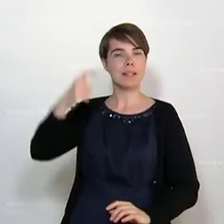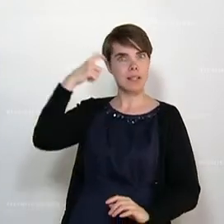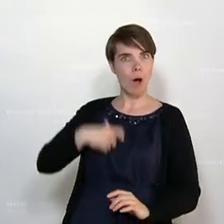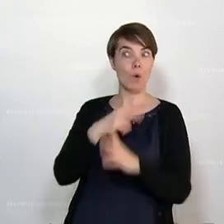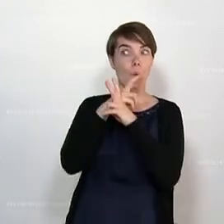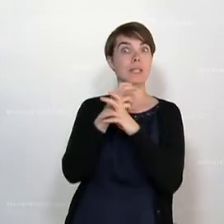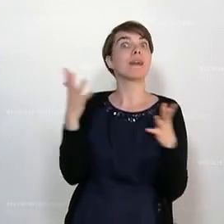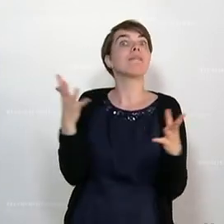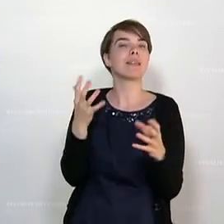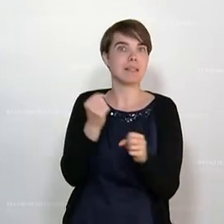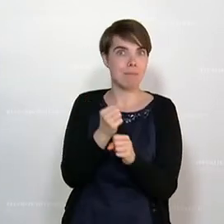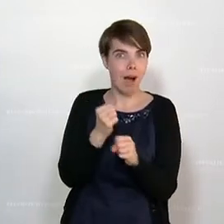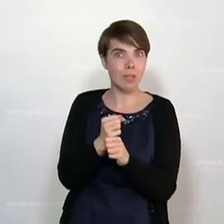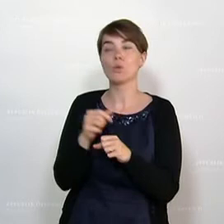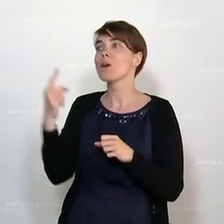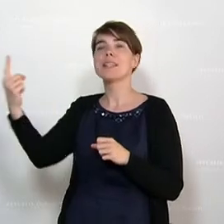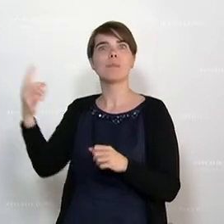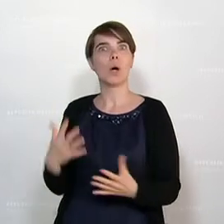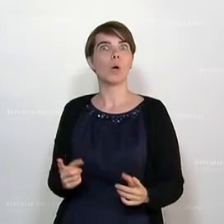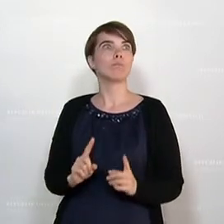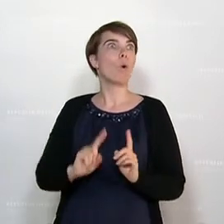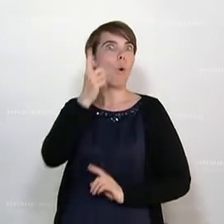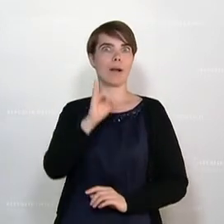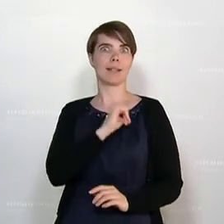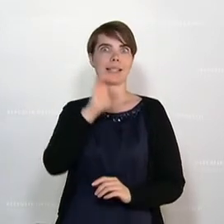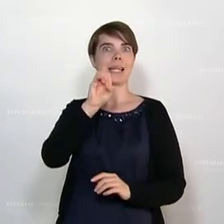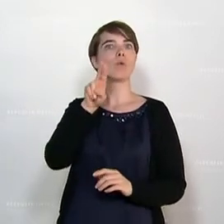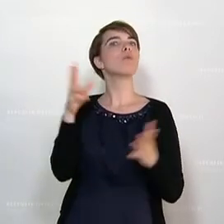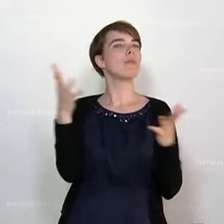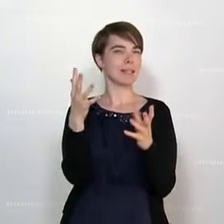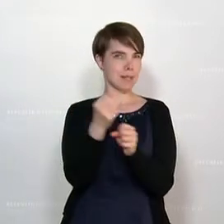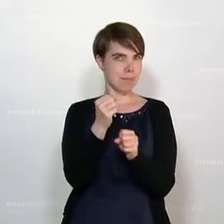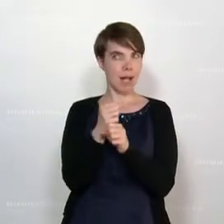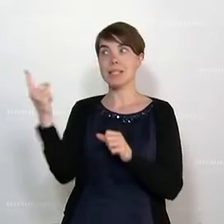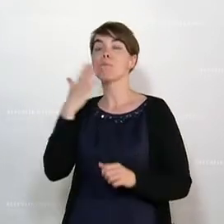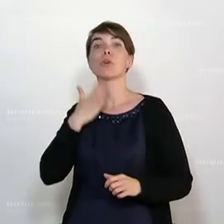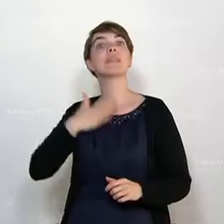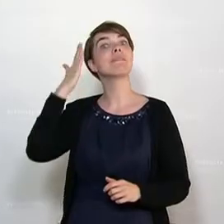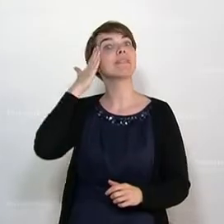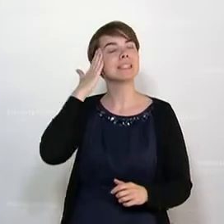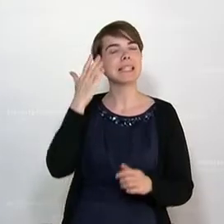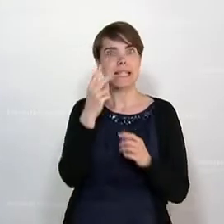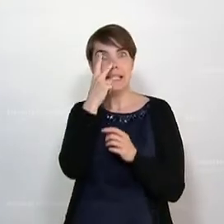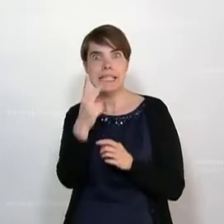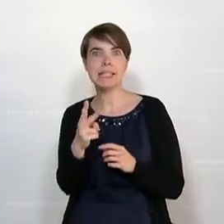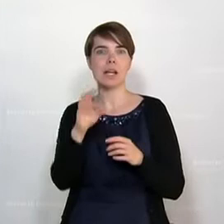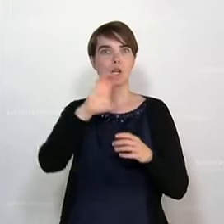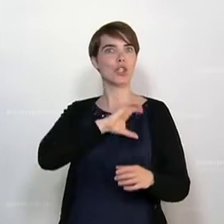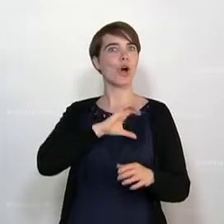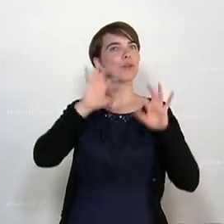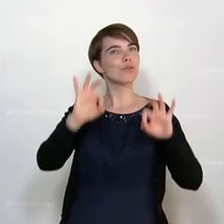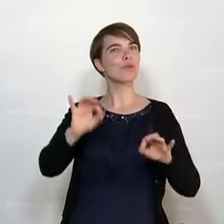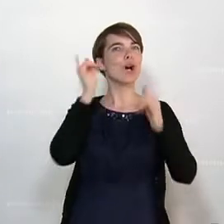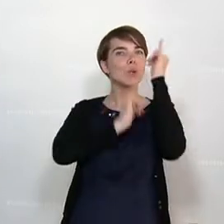Die sind aber auch hochinteressiert daran, was eben die EU leistet, weil sie eben sehen, hier geht es darum, eine Chance für den Tourismus, eine Chance für unsere